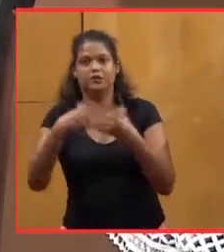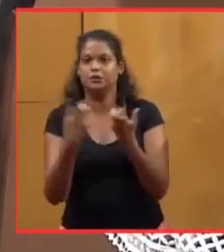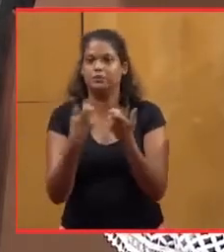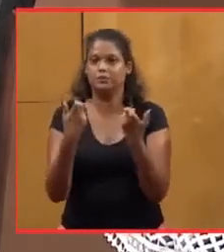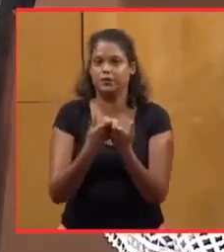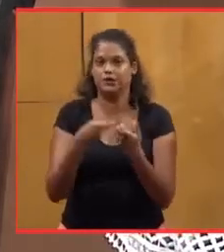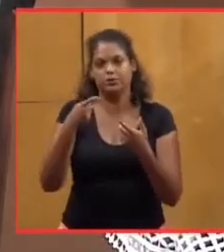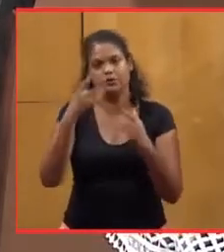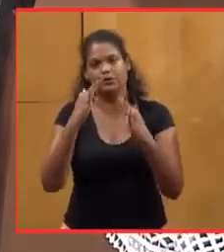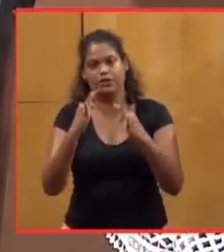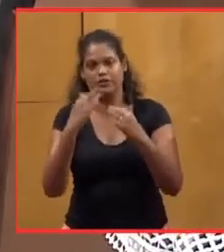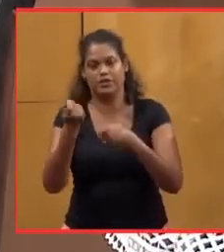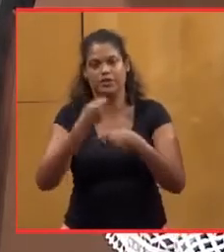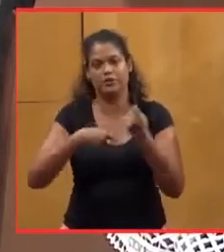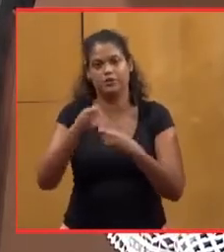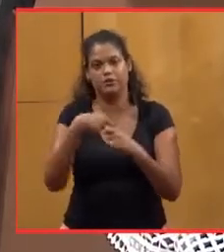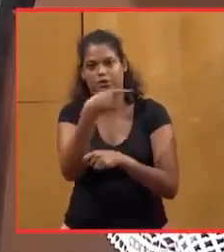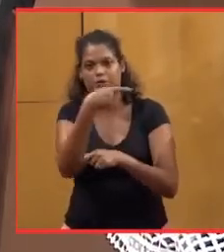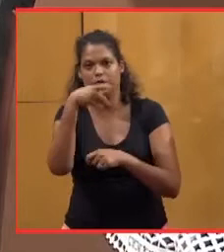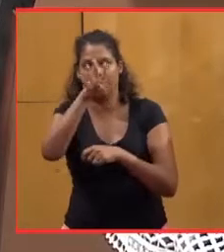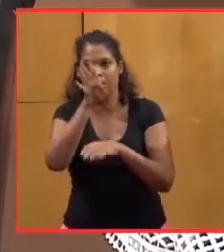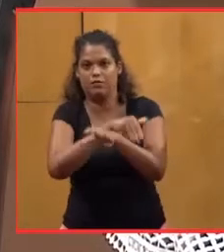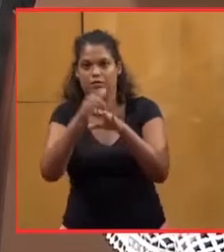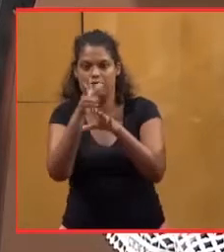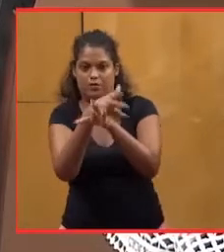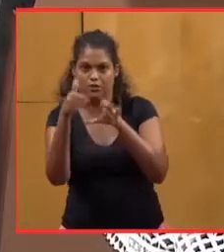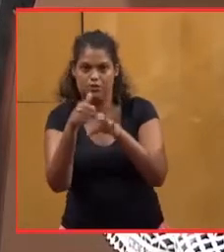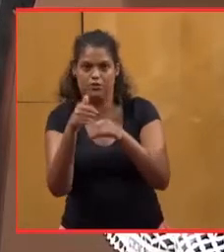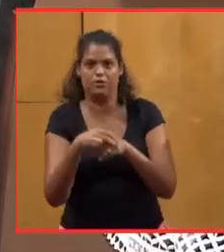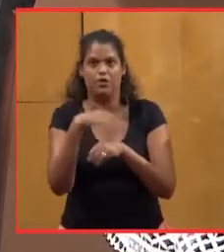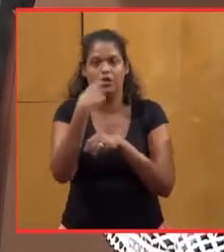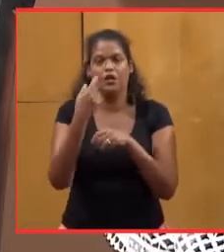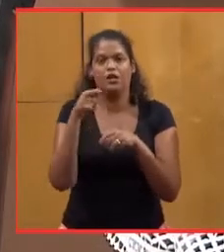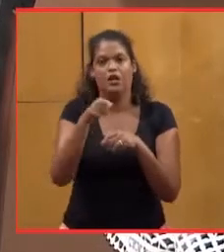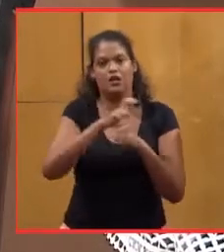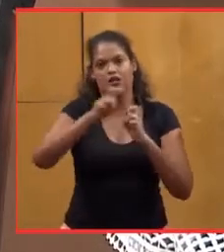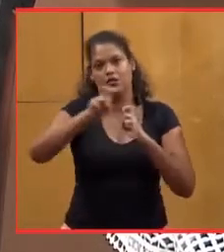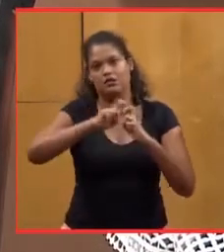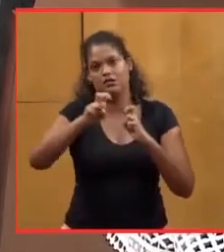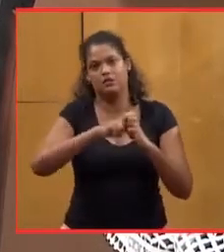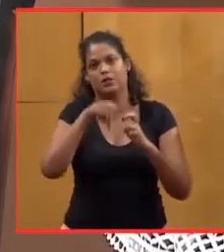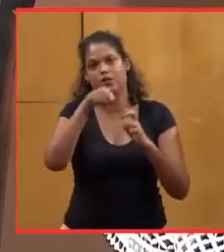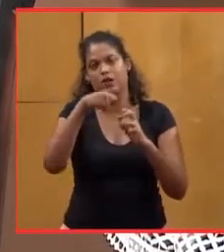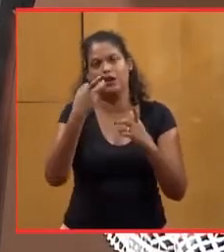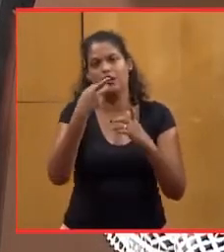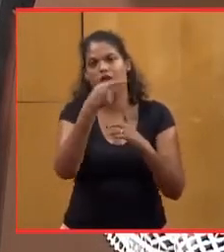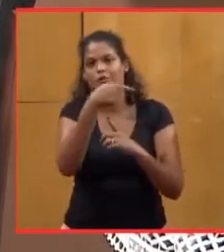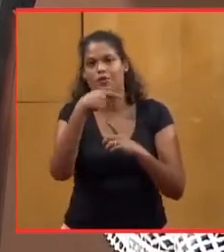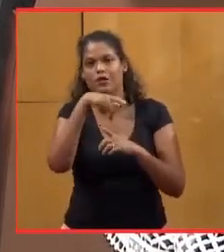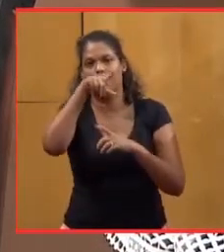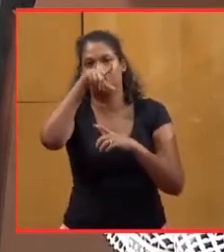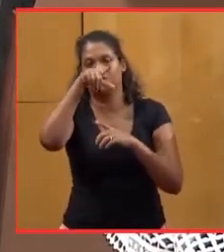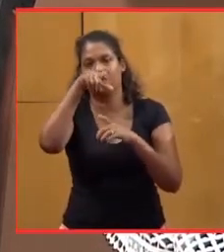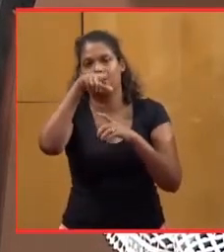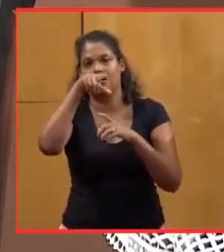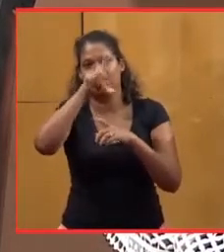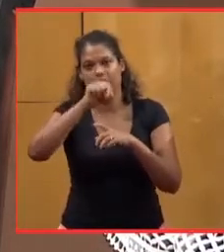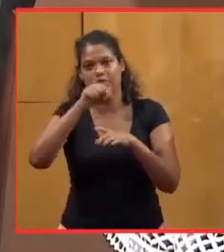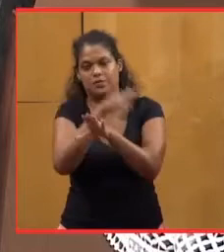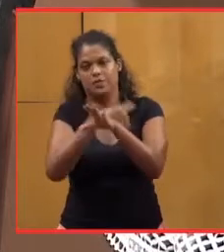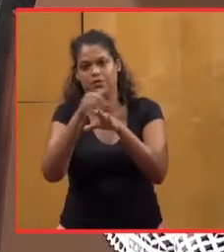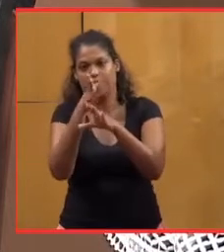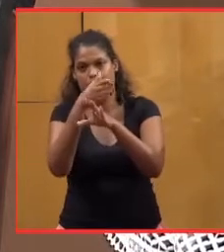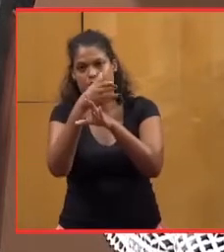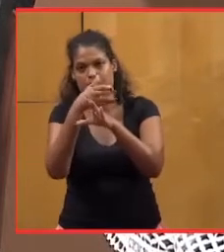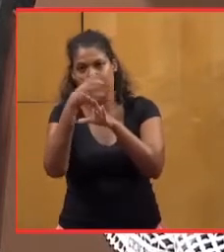sur l'action économique, c'est moins 4 millions d'euros en 2016. Au niveau du transport, c'est plus de 20 millions de moins. Et les exemples